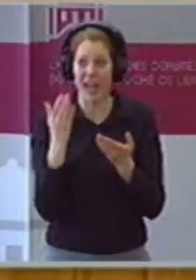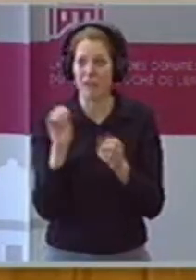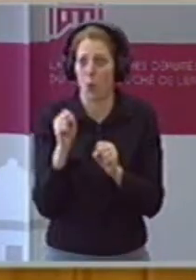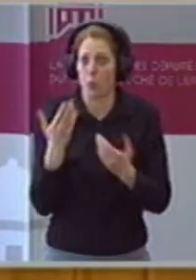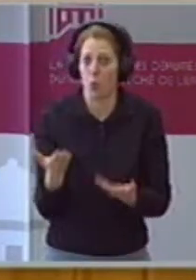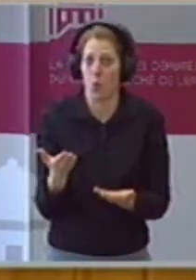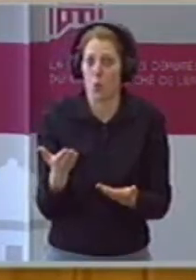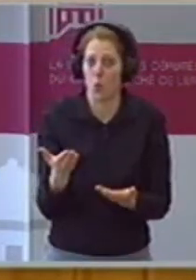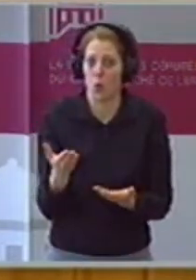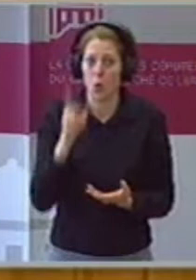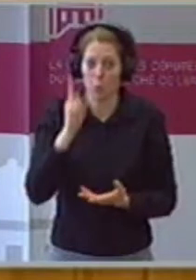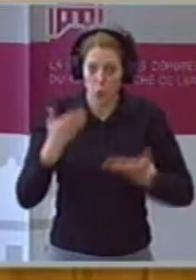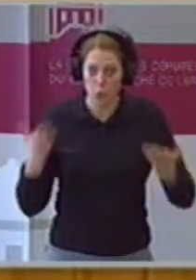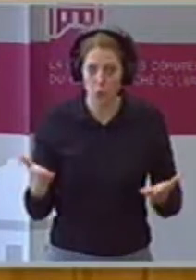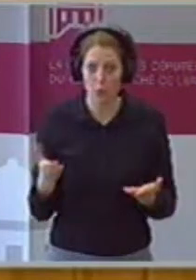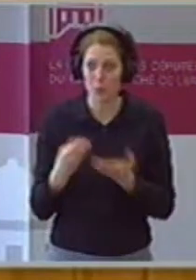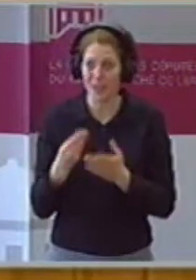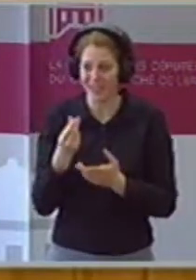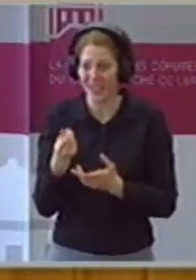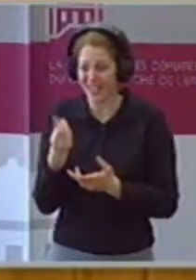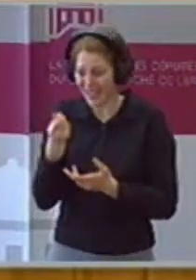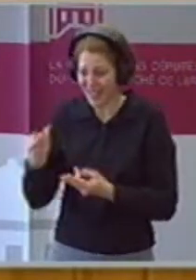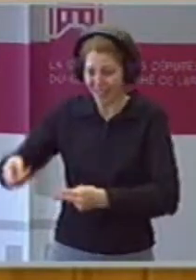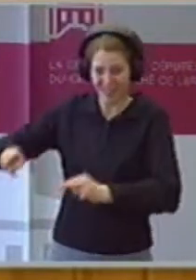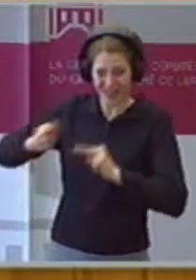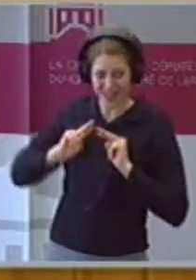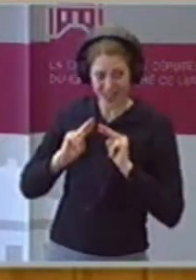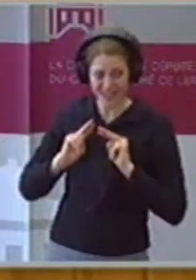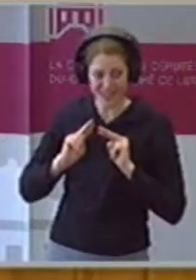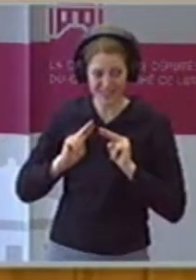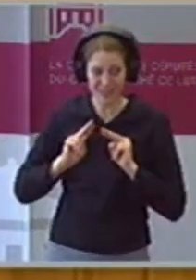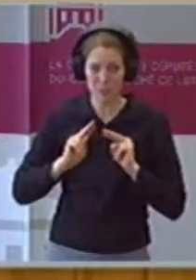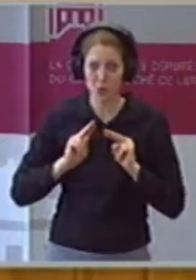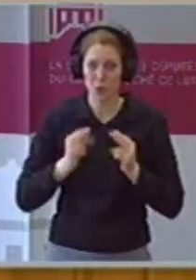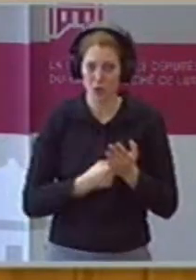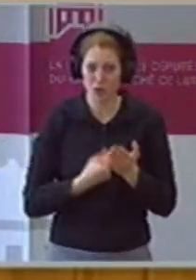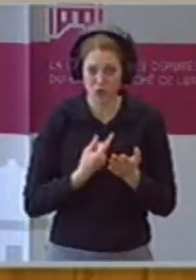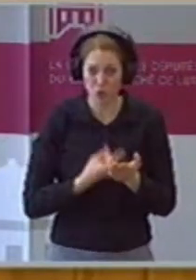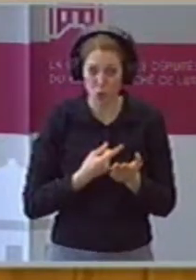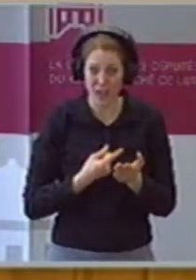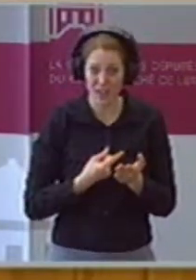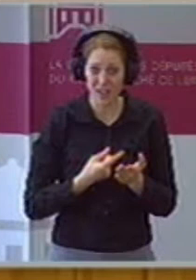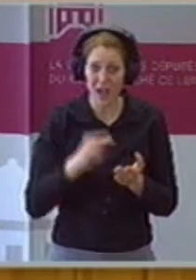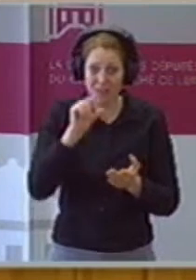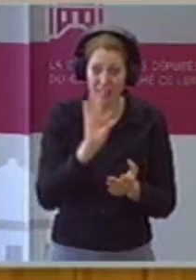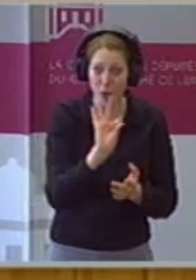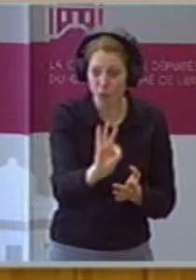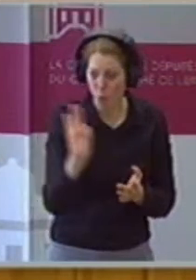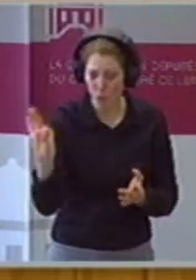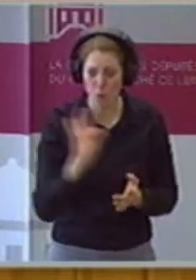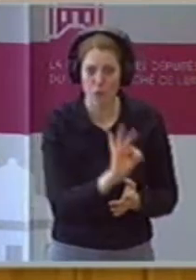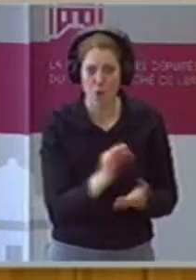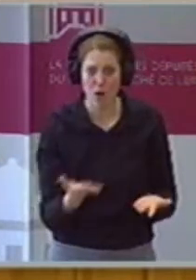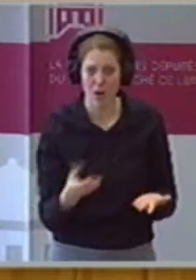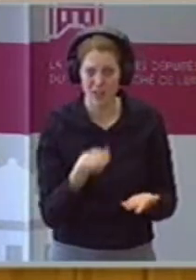Steuererleichterungen auf dem doden Niveau zu finanzieren. Wir sollten, Herr Böttel, die Steuererreform bringt Geld